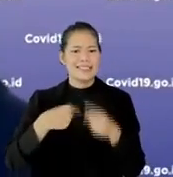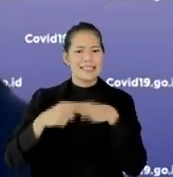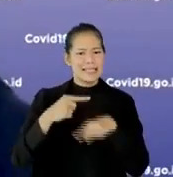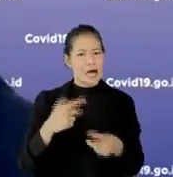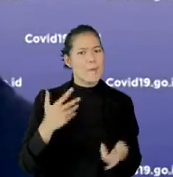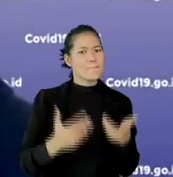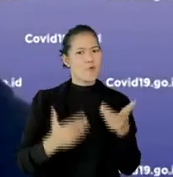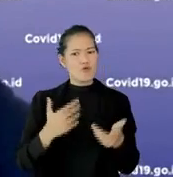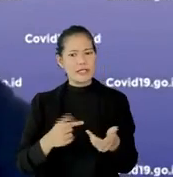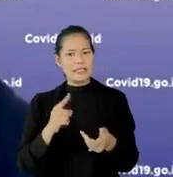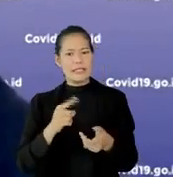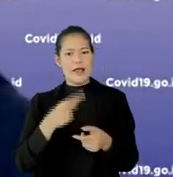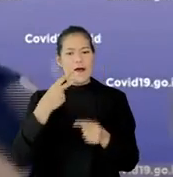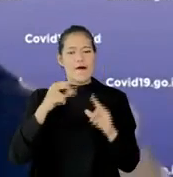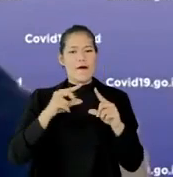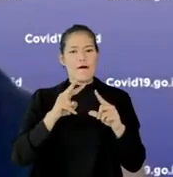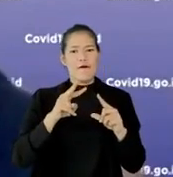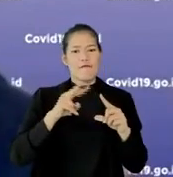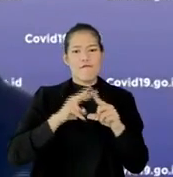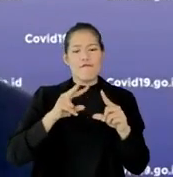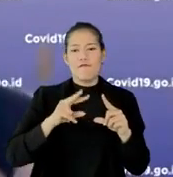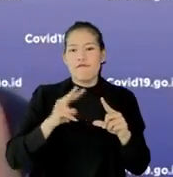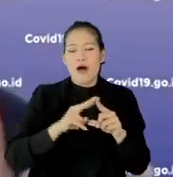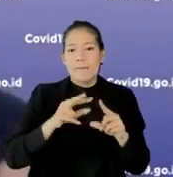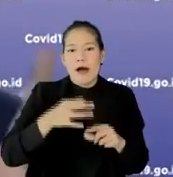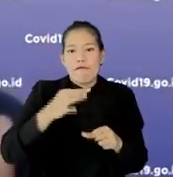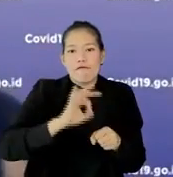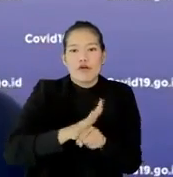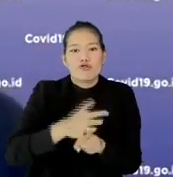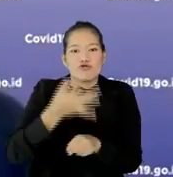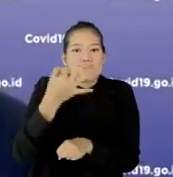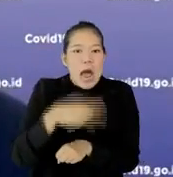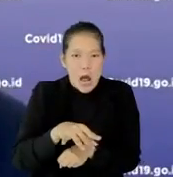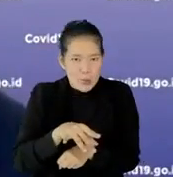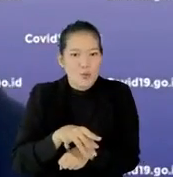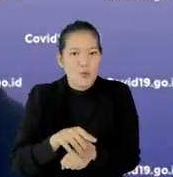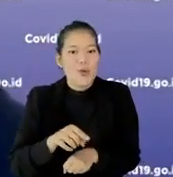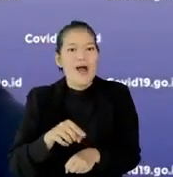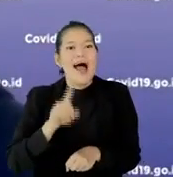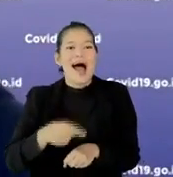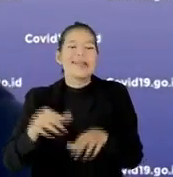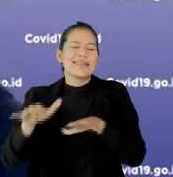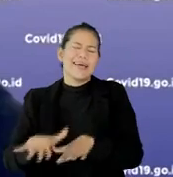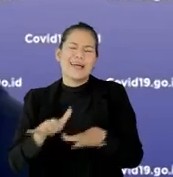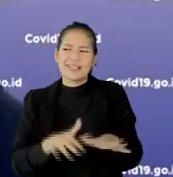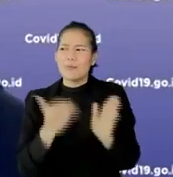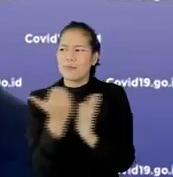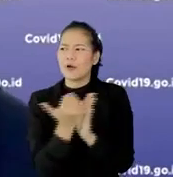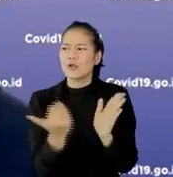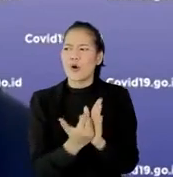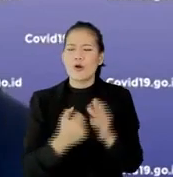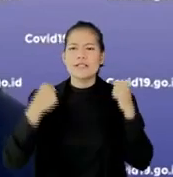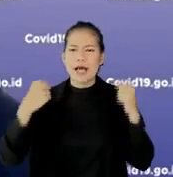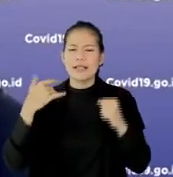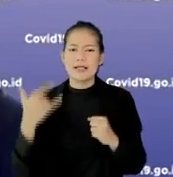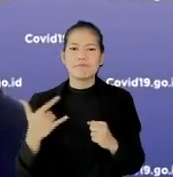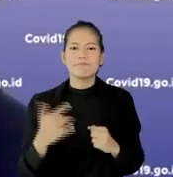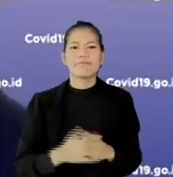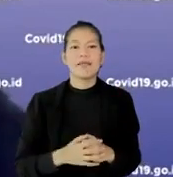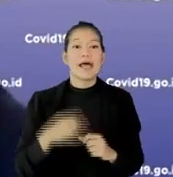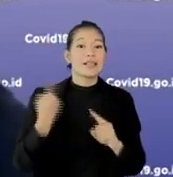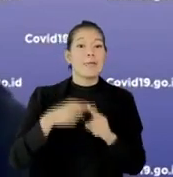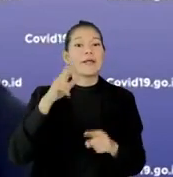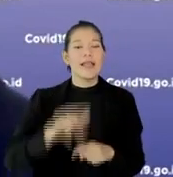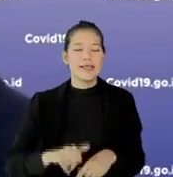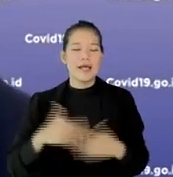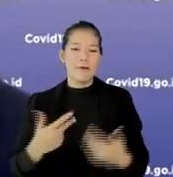bahwa mungkin saja, ada varian-varian baru setelah ini, jadi tetap saja kita harus waspada, pertama harus protokol kesehatan dengan benar, dan tambahannya lagi